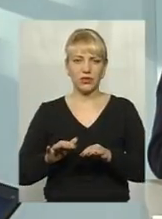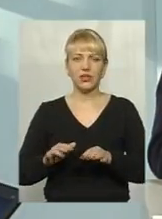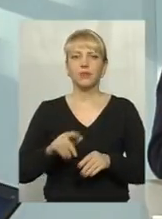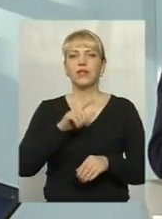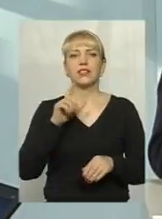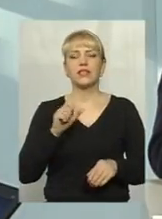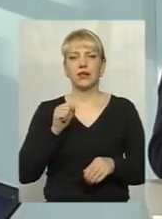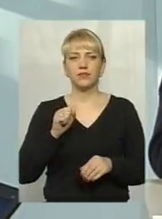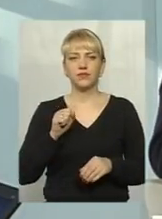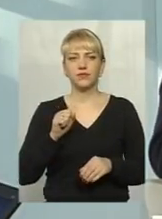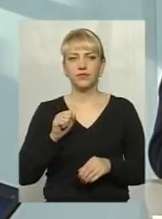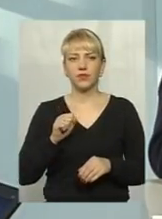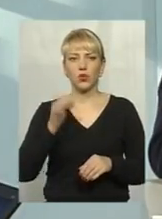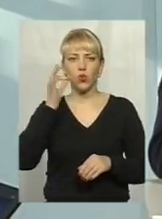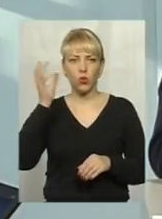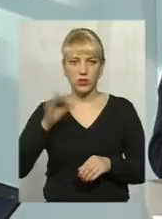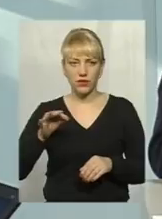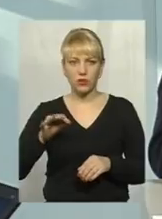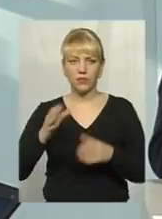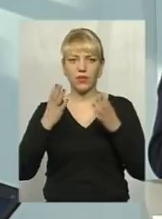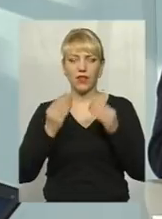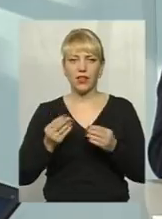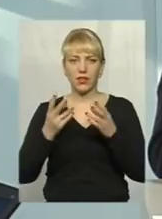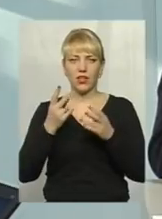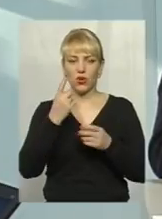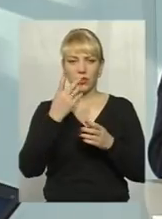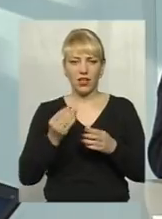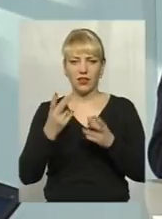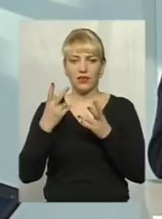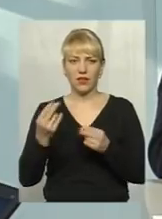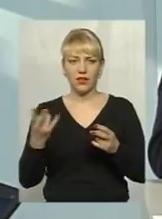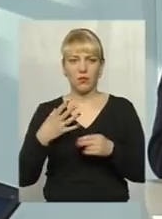досвідом, день-два ми повинні його теж чекати.